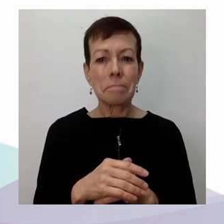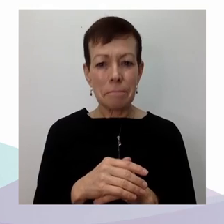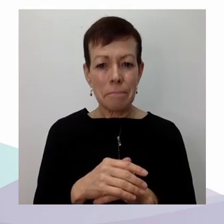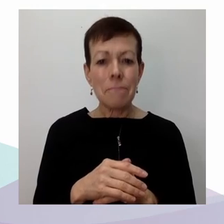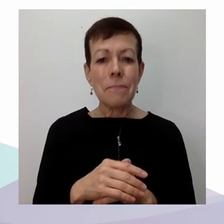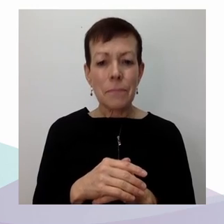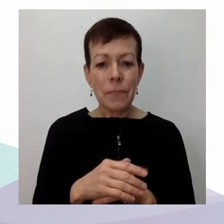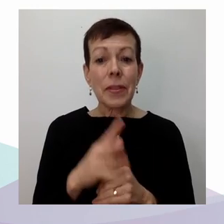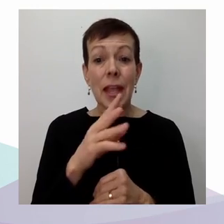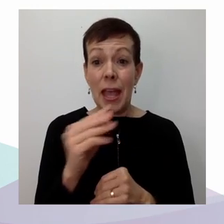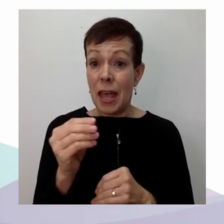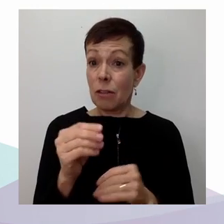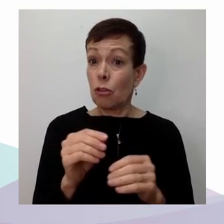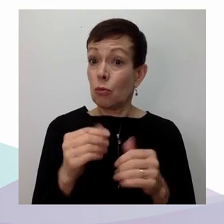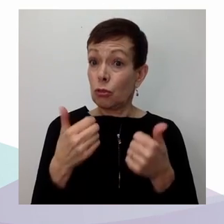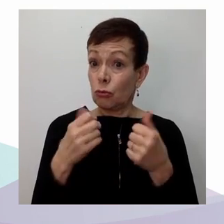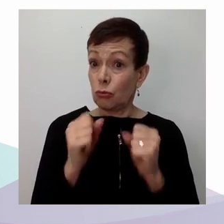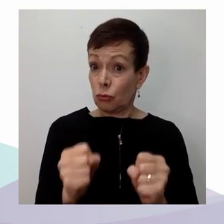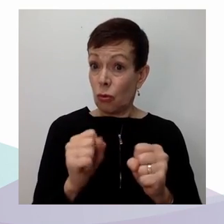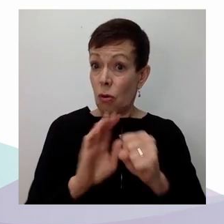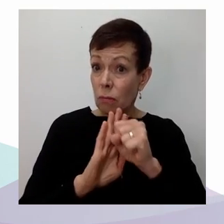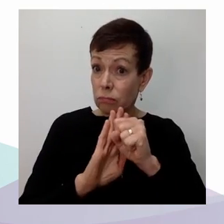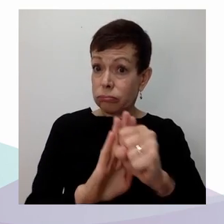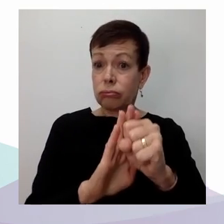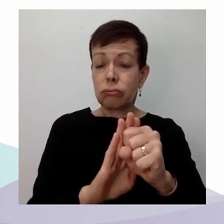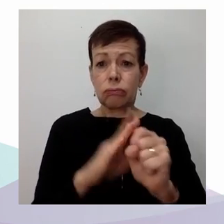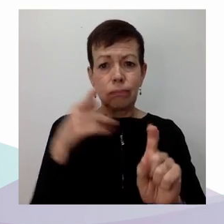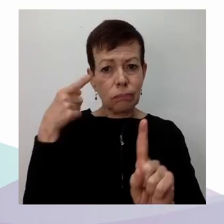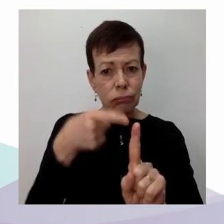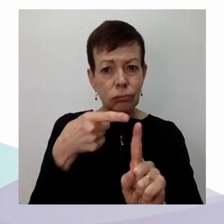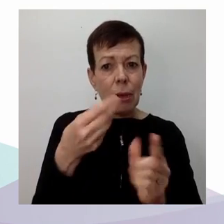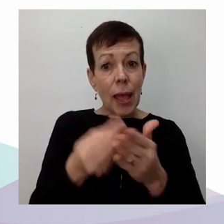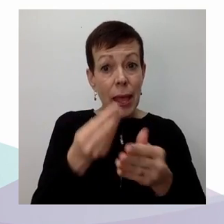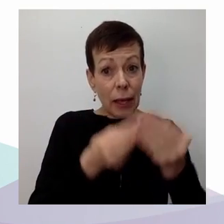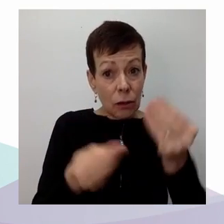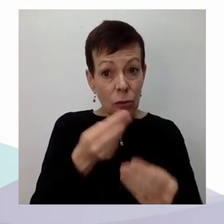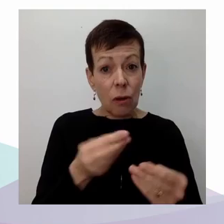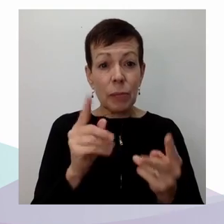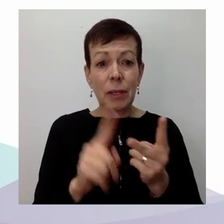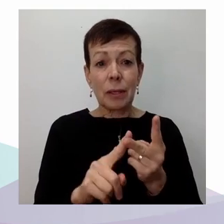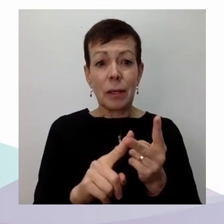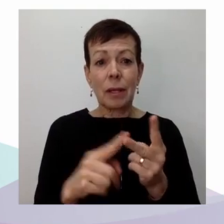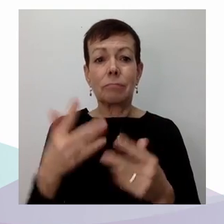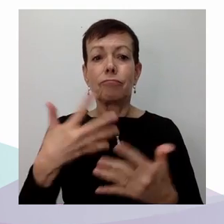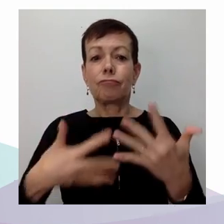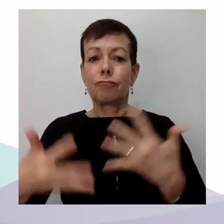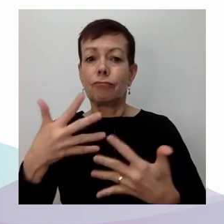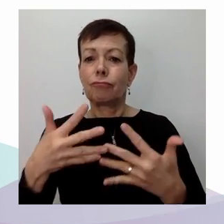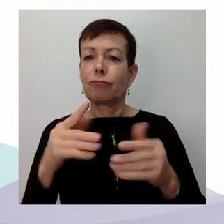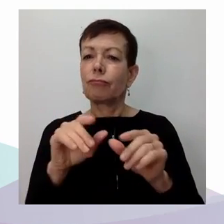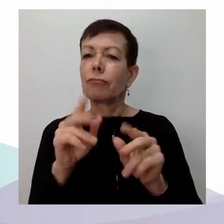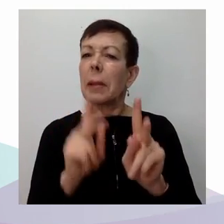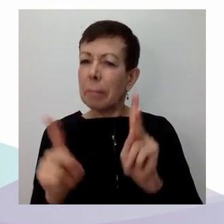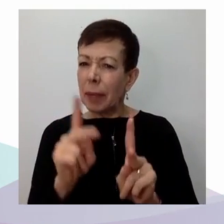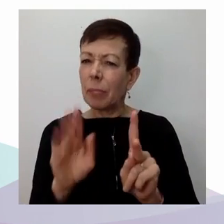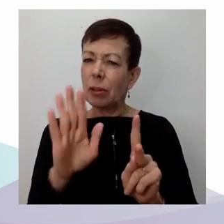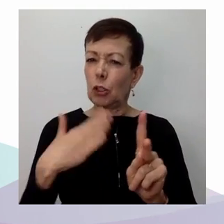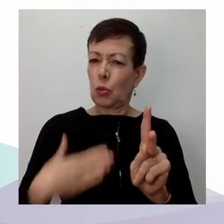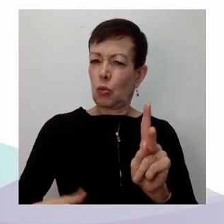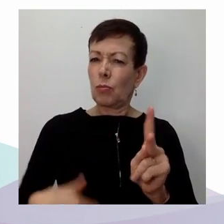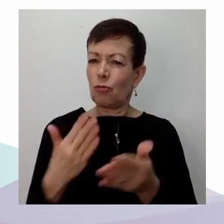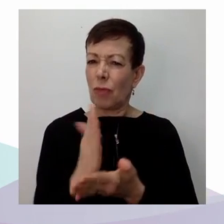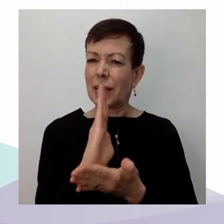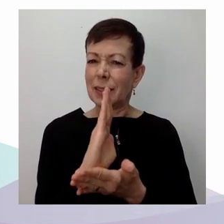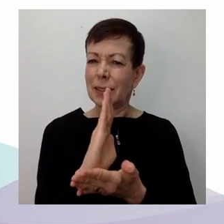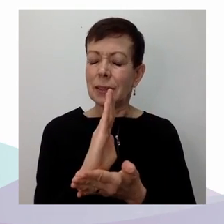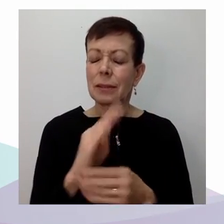par les députés en discussion en commission parlementaire et qu'est-ce qui finalement a entraîné des amendements au projet de loi.